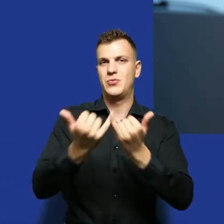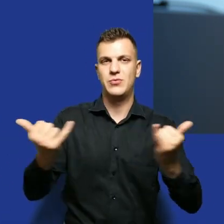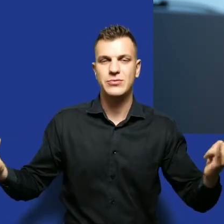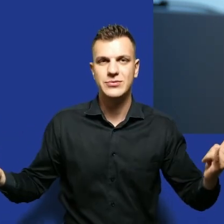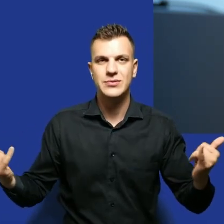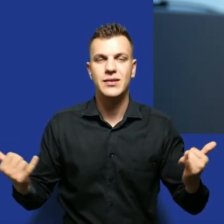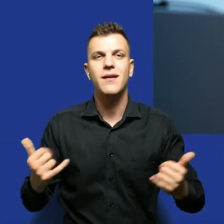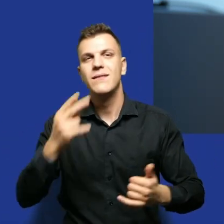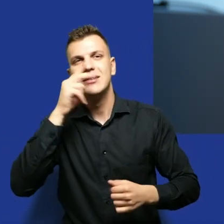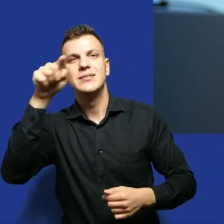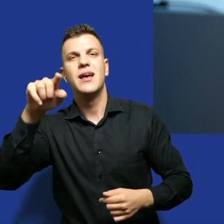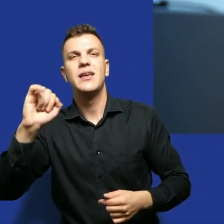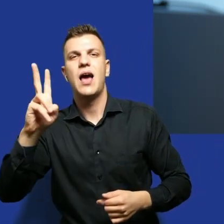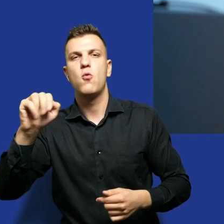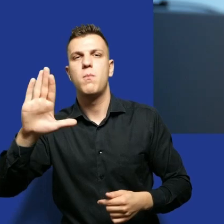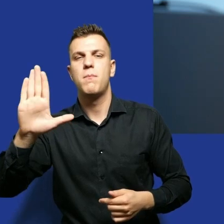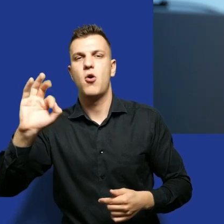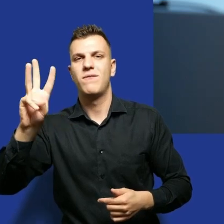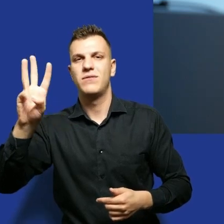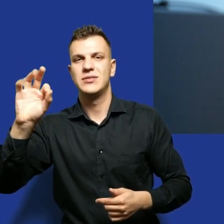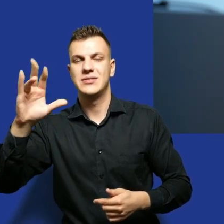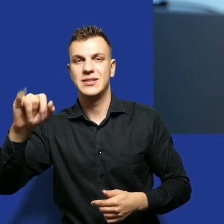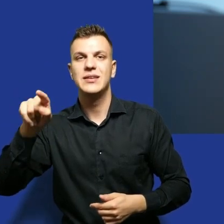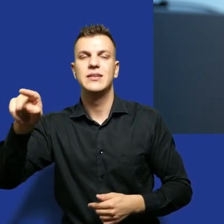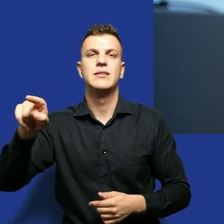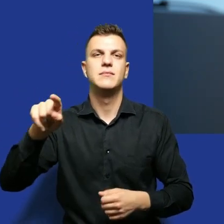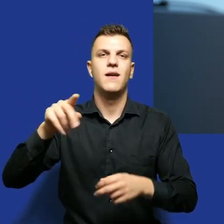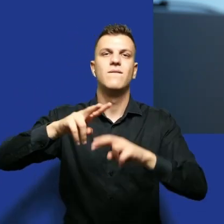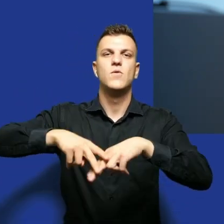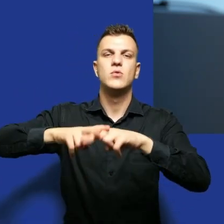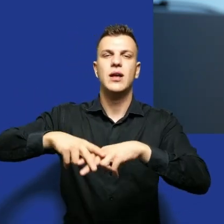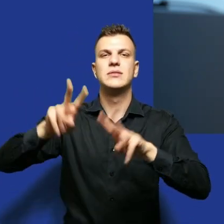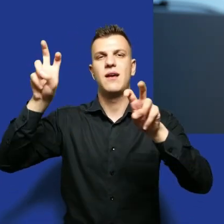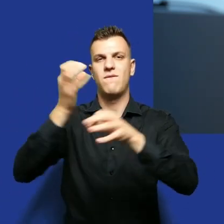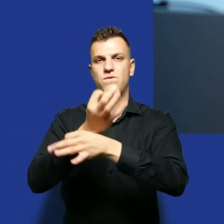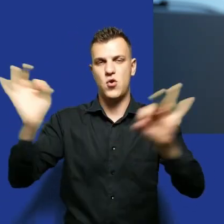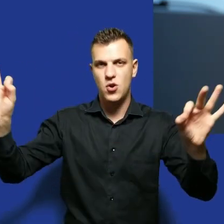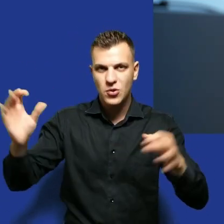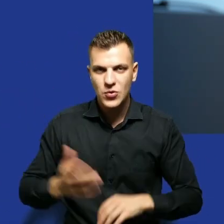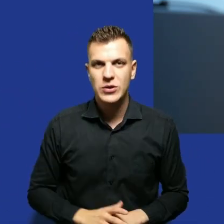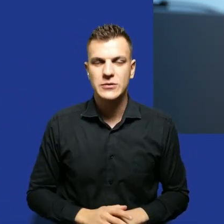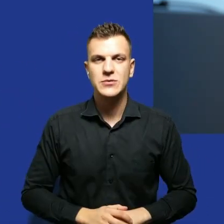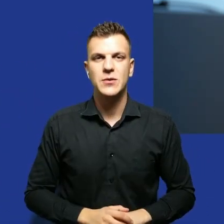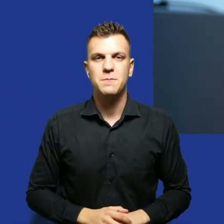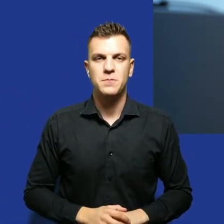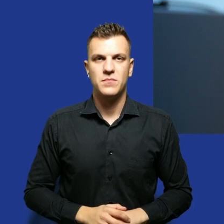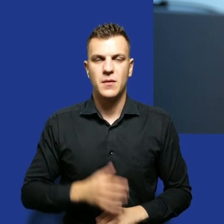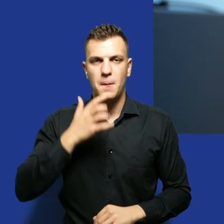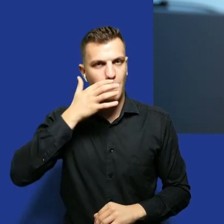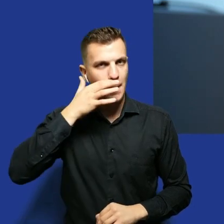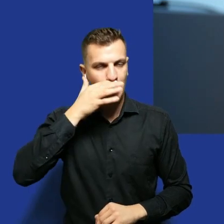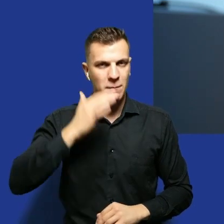końcu widzę Krzysztofa Jakubowskiego z Lublina, Fundacja Wolności. Jedna z